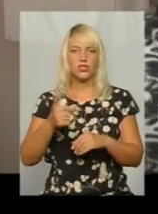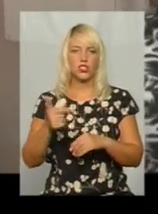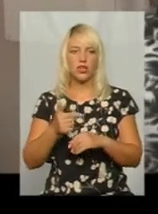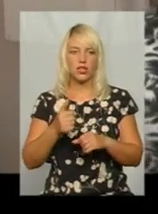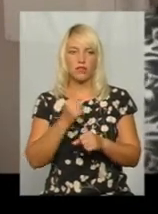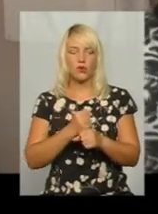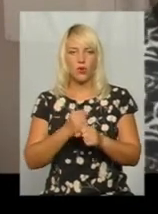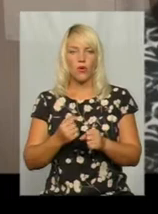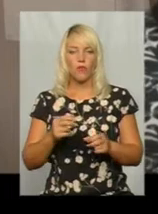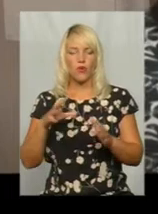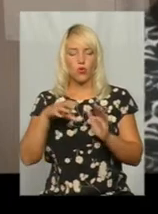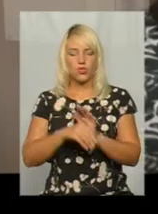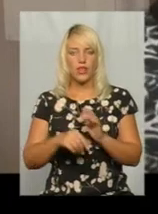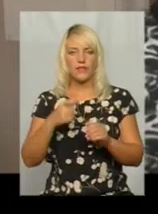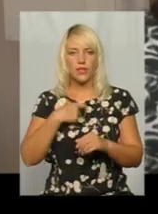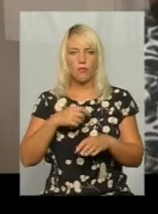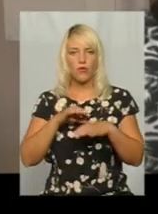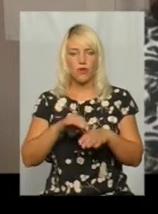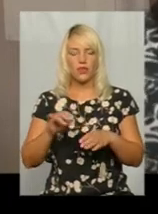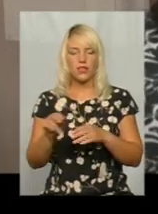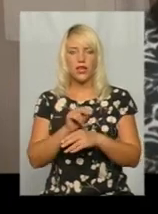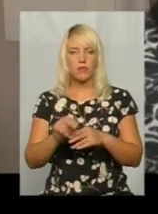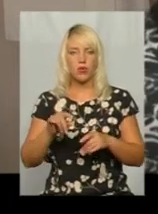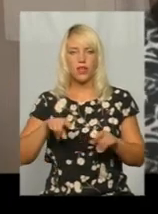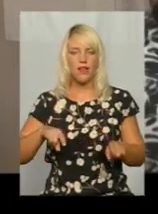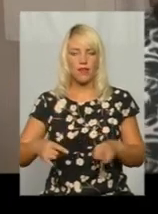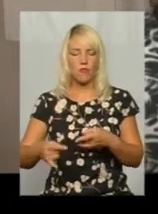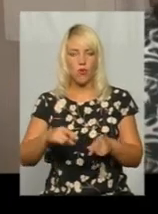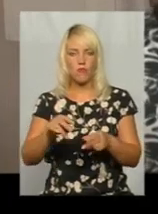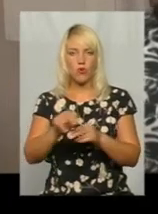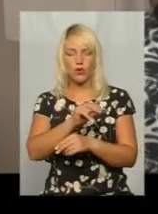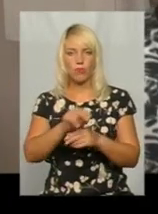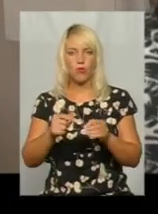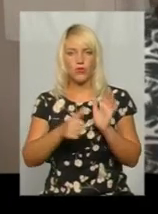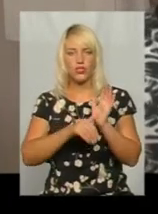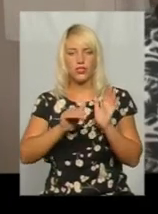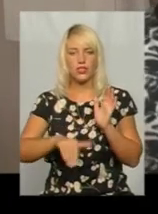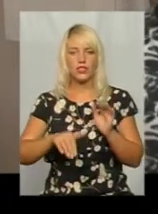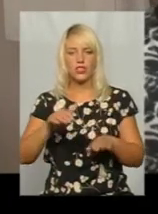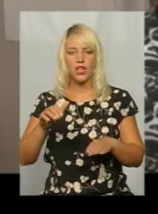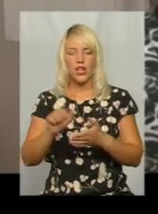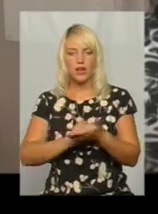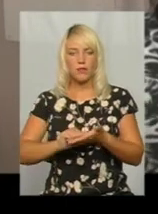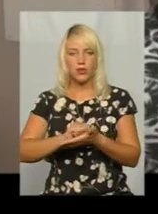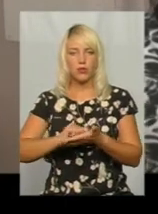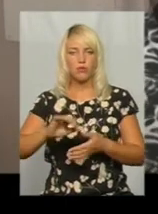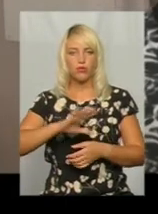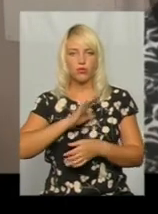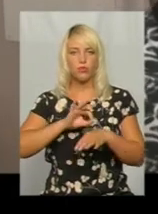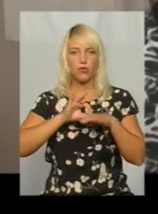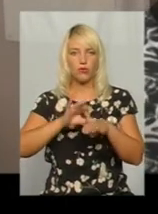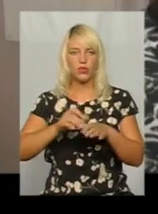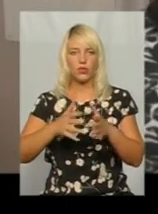включали в себе проведення ямкового ремонту. Було використано більше 56 тонн асфальтобетону, тобто було проведено